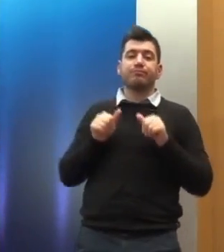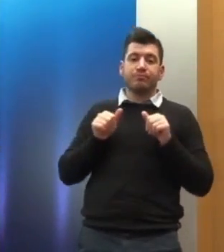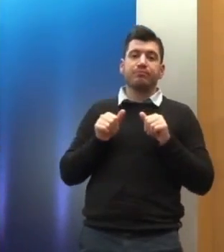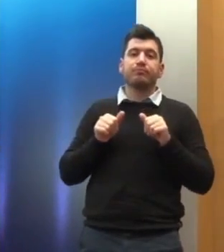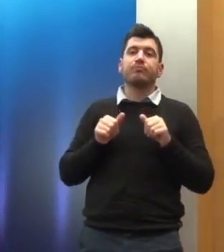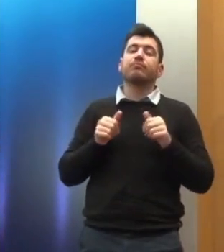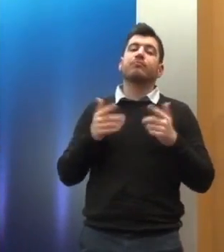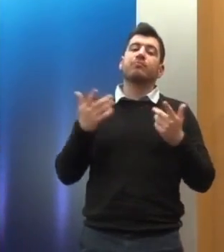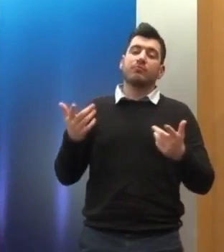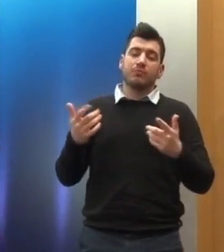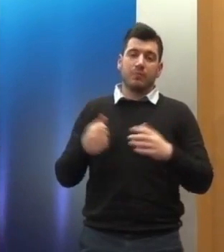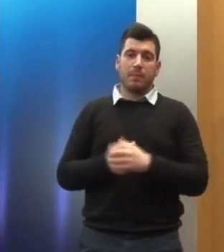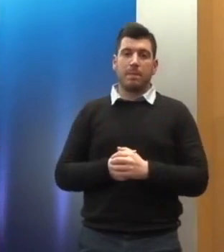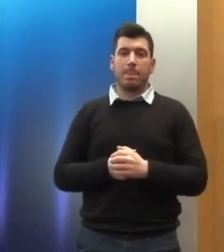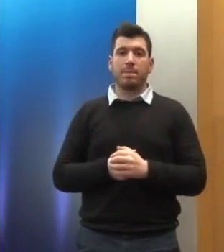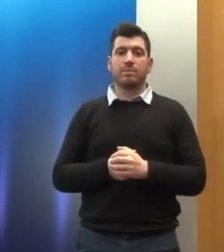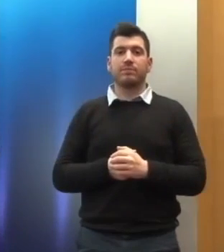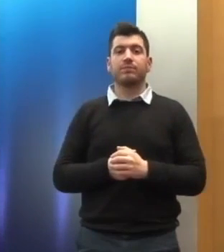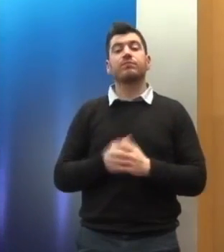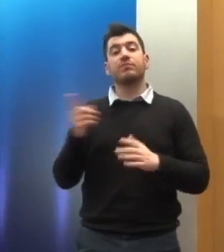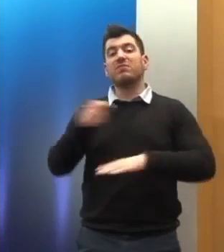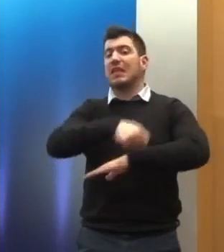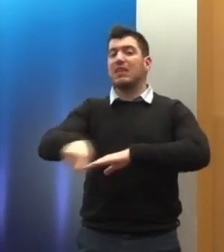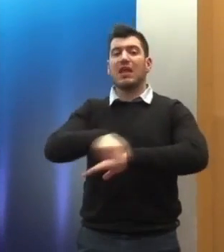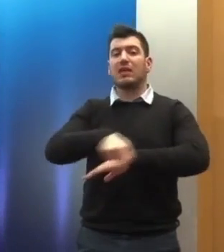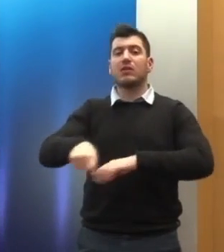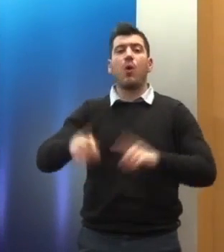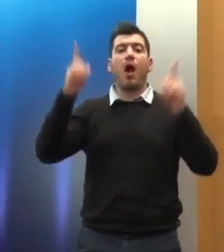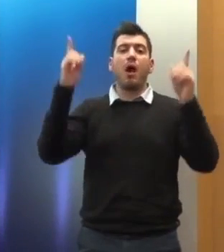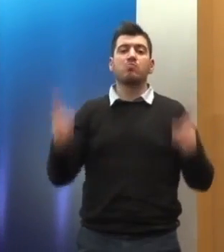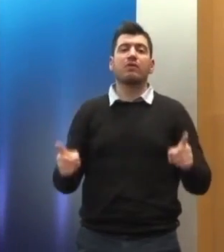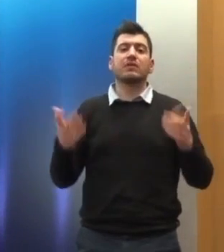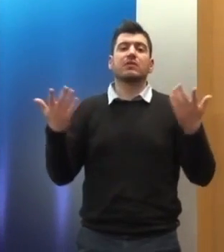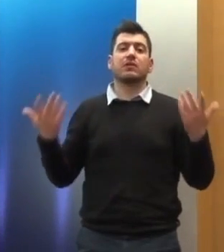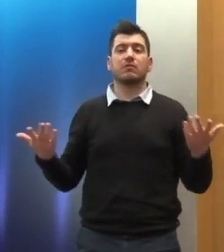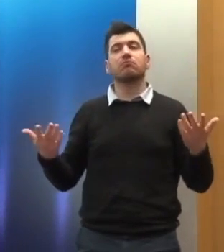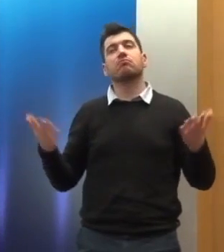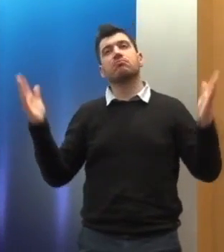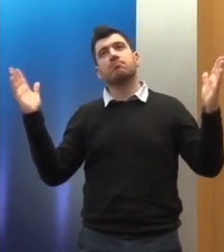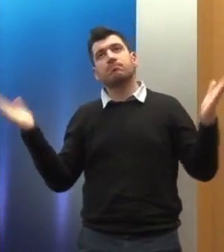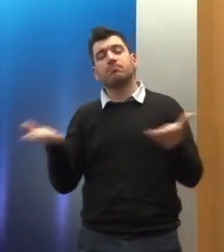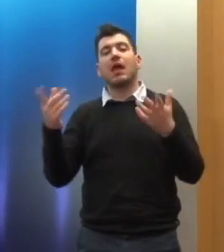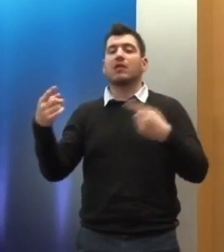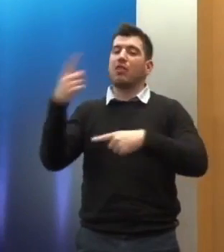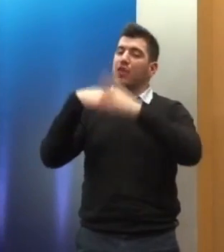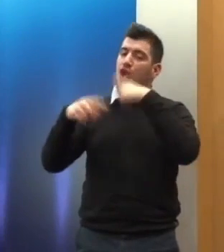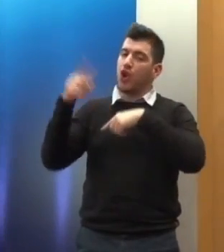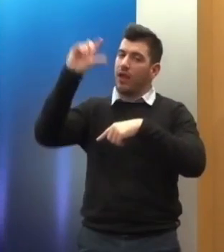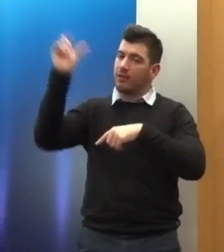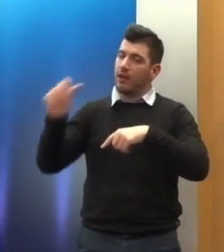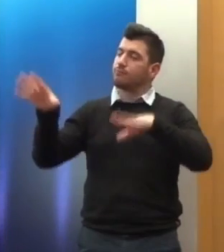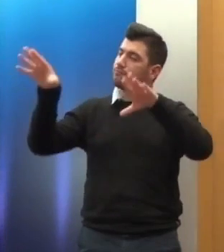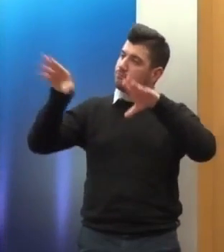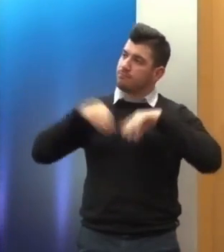δεν εισακουγόμεθα. Και σε αυτή τη λογική έρχεται ο δικαστήριο και λέει εγώ θα δεχθώ το επιχείρημα της Ιταλίας τουλάχιστον προς το